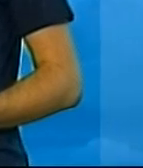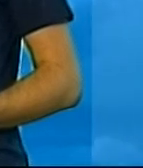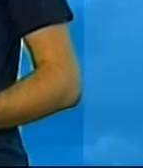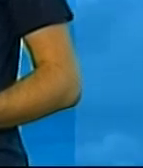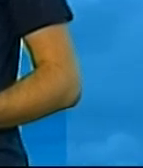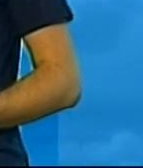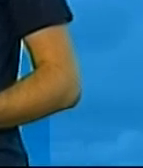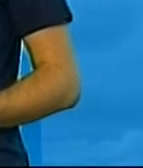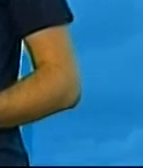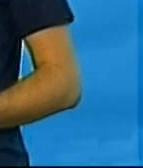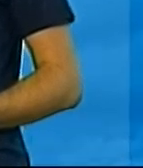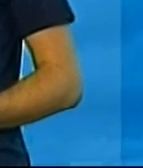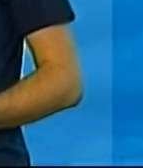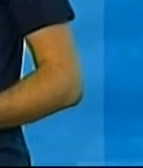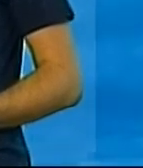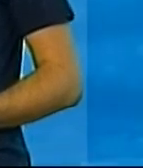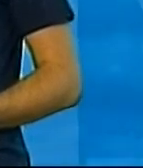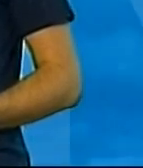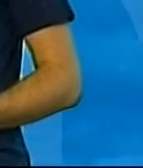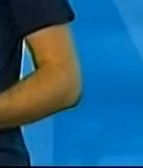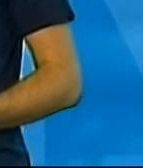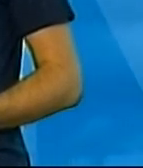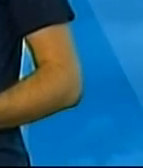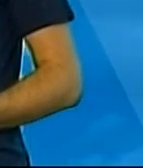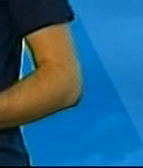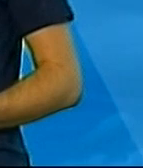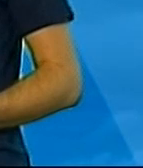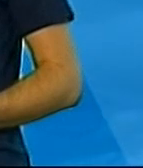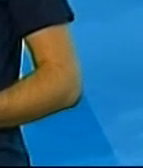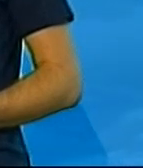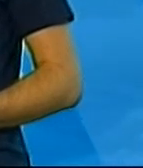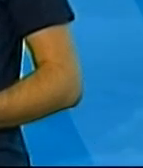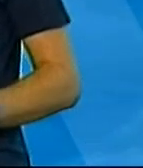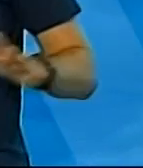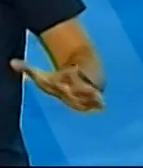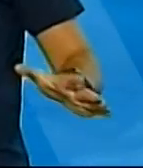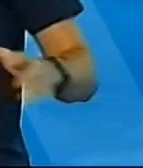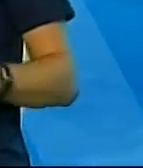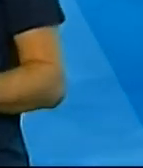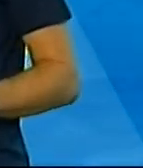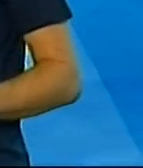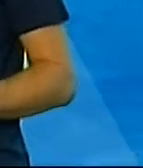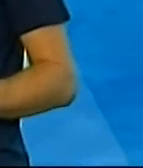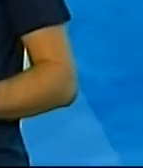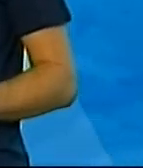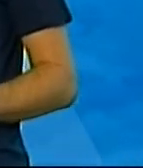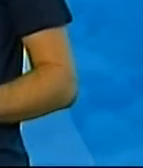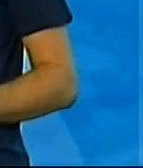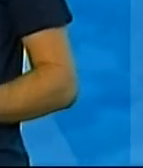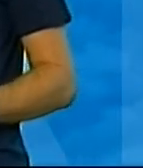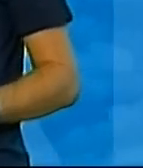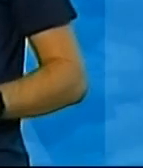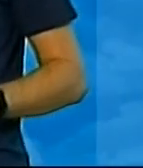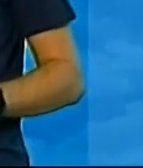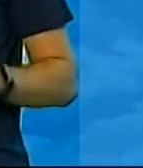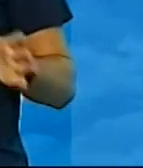день мінливу хмарність без опадів. Вітер північний 5-10 метрів за секунду. По області стовпчик термометра вночі